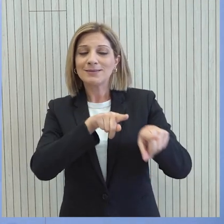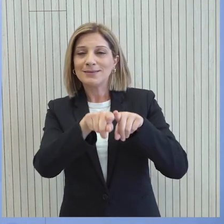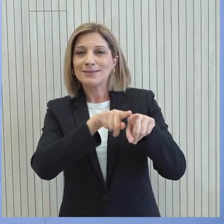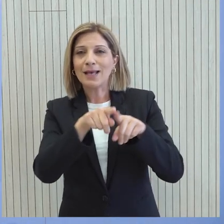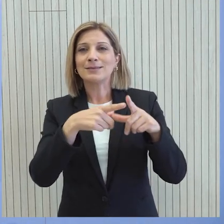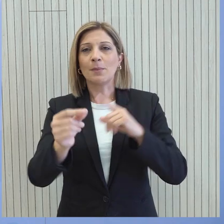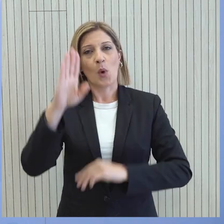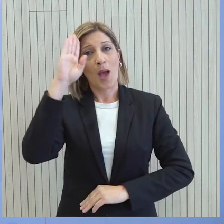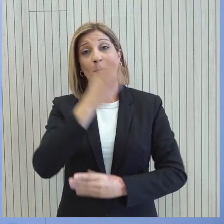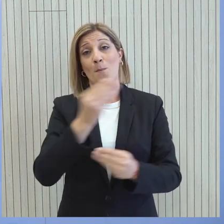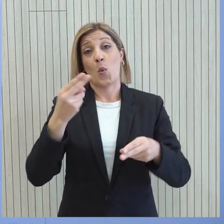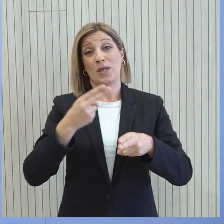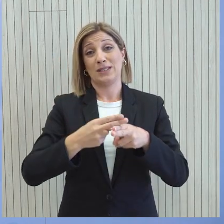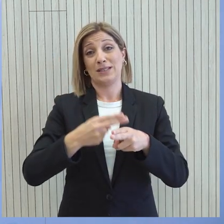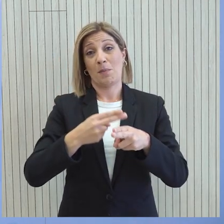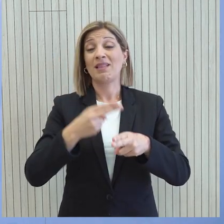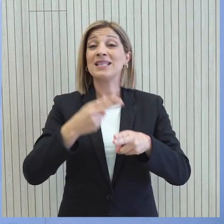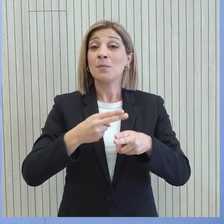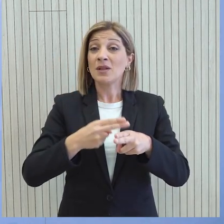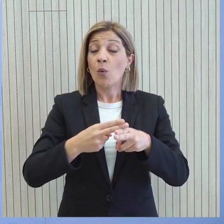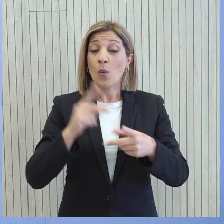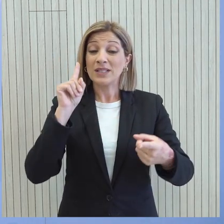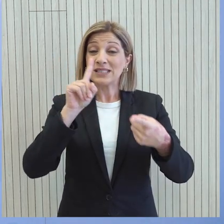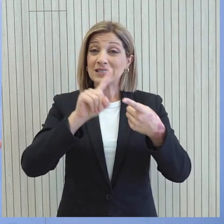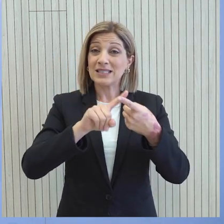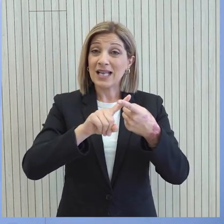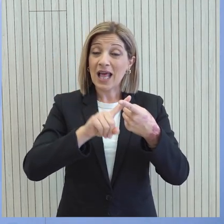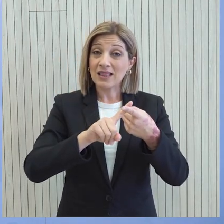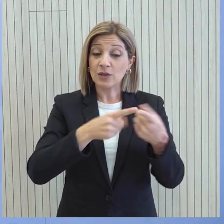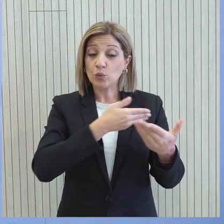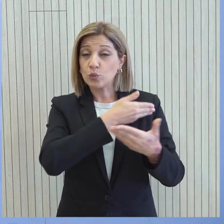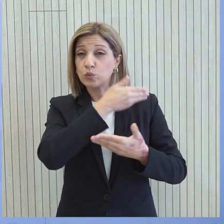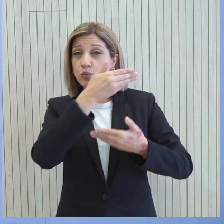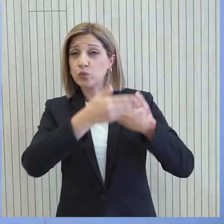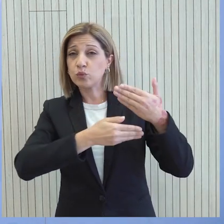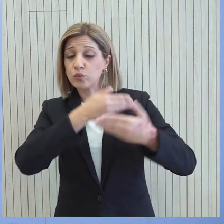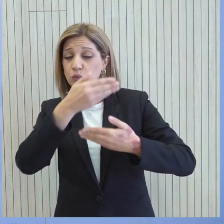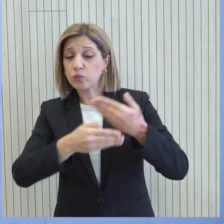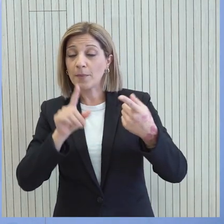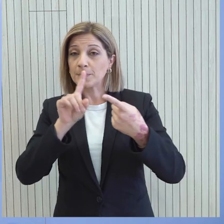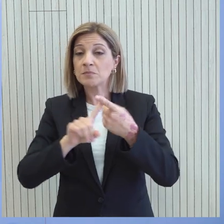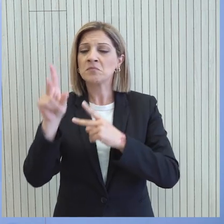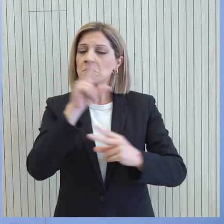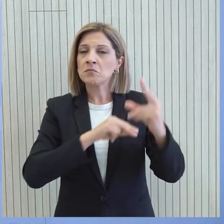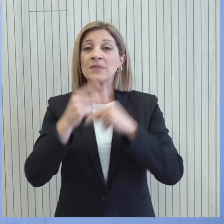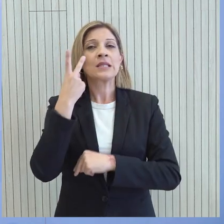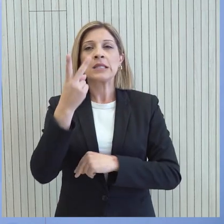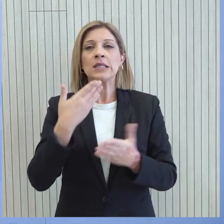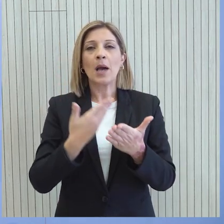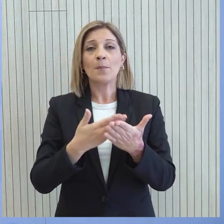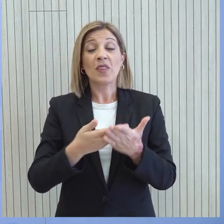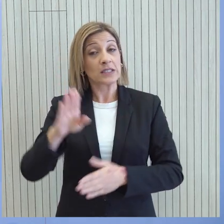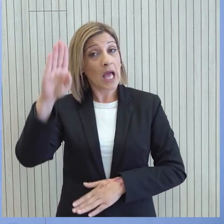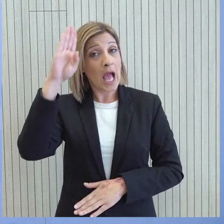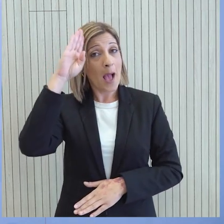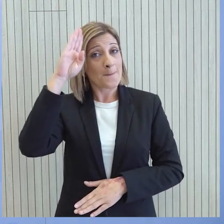των δύο χωρών. Η σημασία της συνάντησης, σε συνάρτηση με την διάρκεια και την σύνθεση αυτής, καταδικίνουν την προσέγγιση των